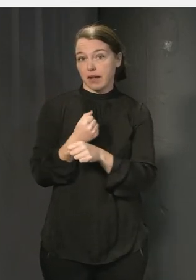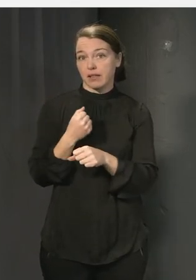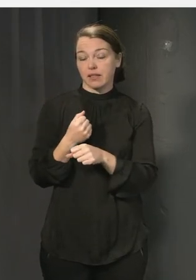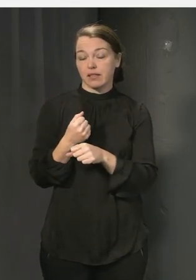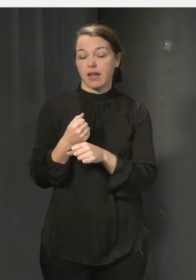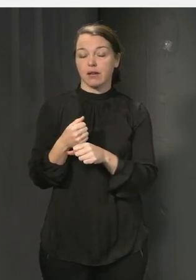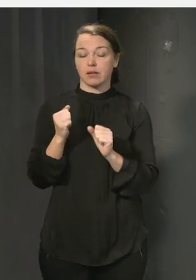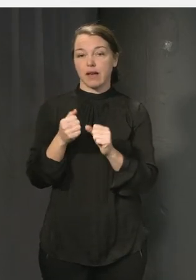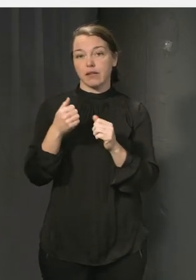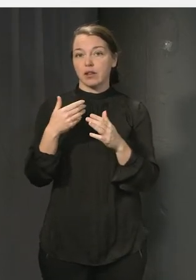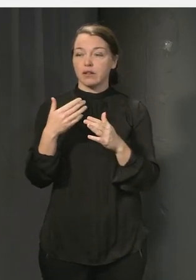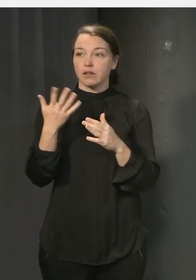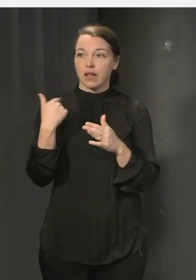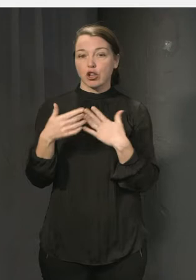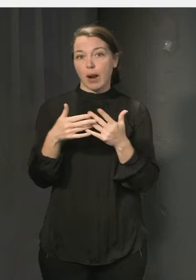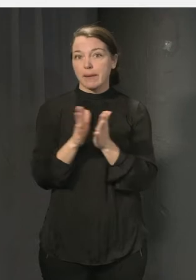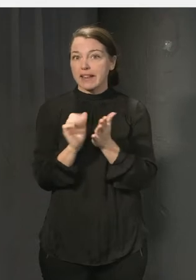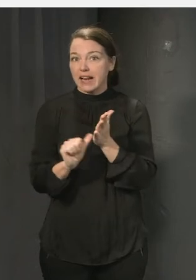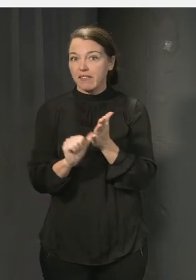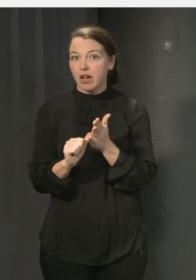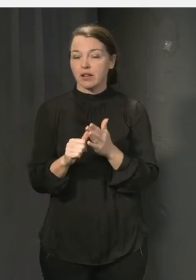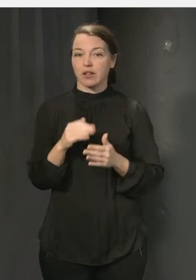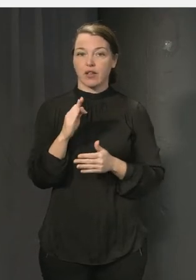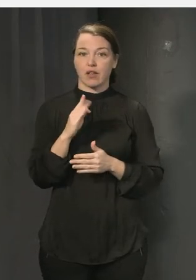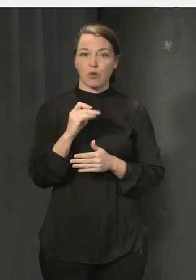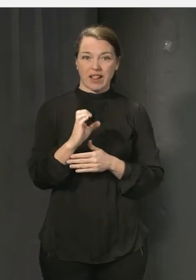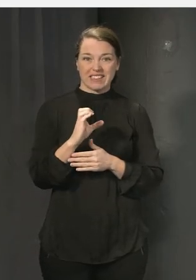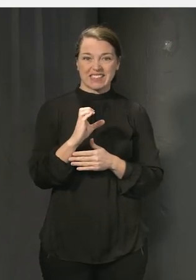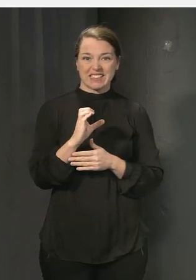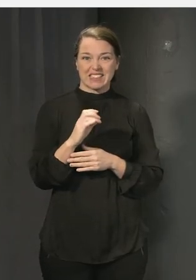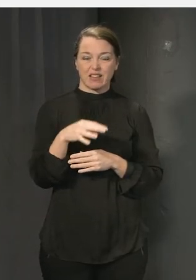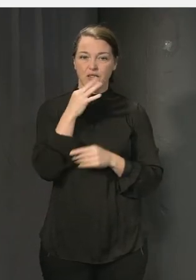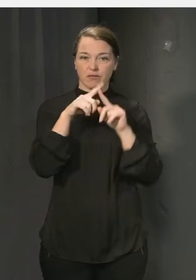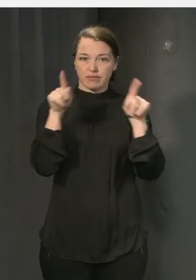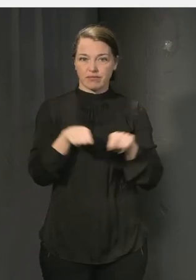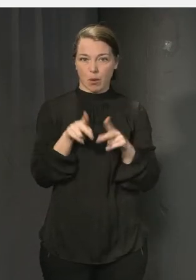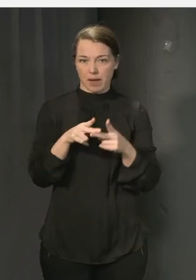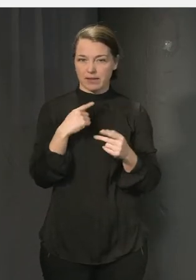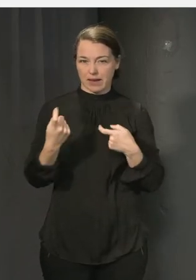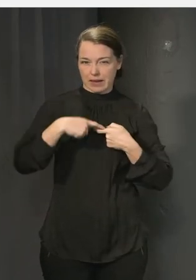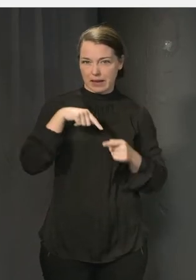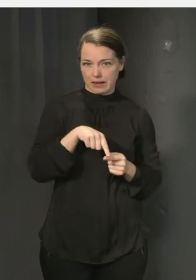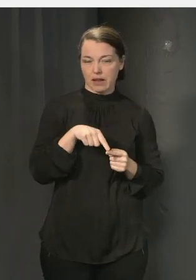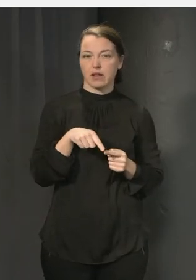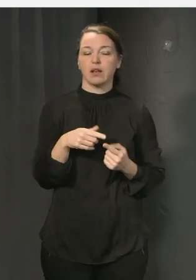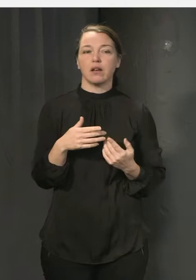med eleverna. Om jag ska hänvisa till årets Friends-rapport igen då så var den lite, kanske den mest